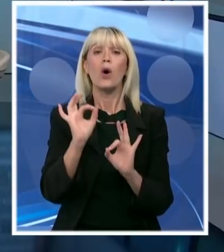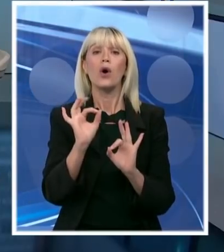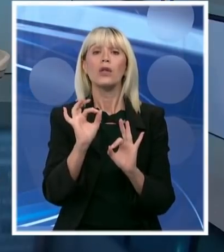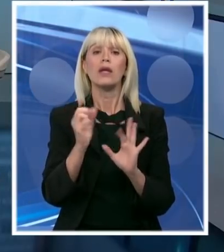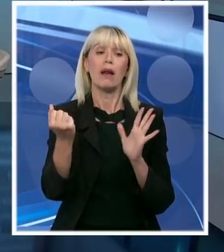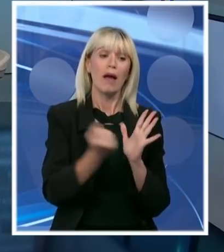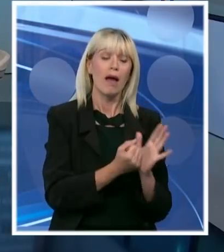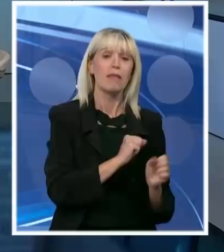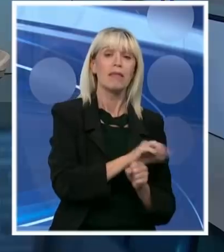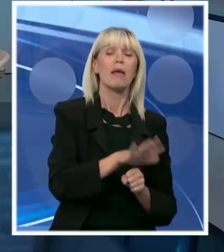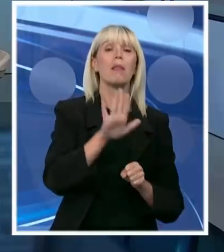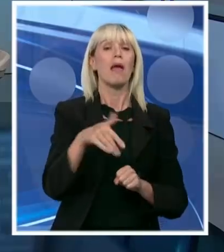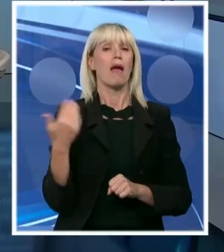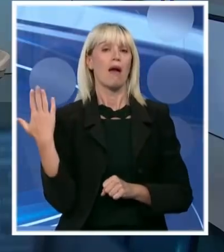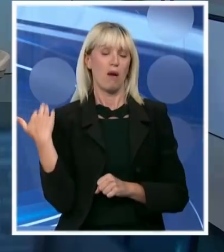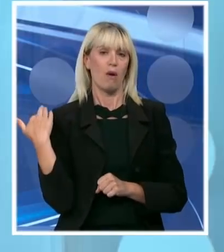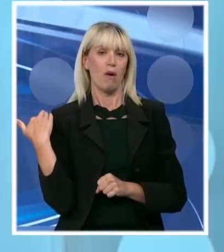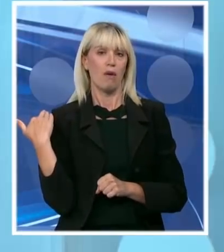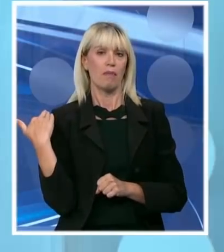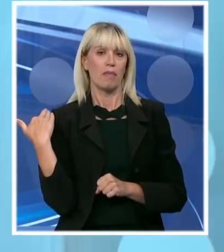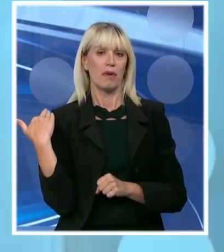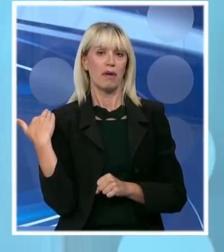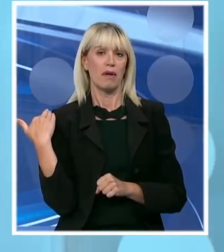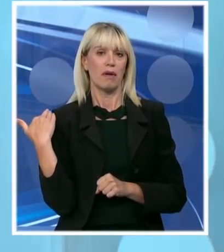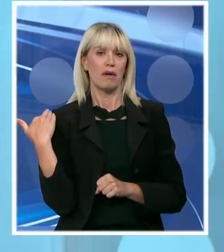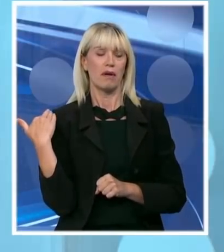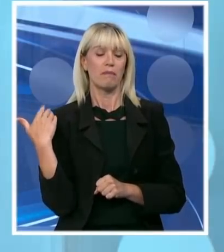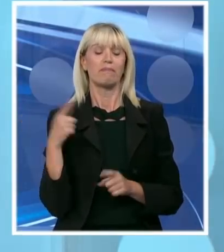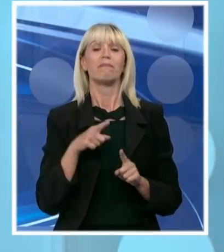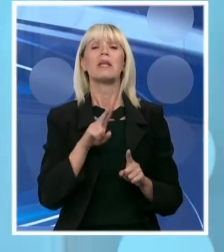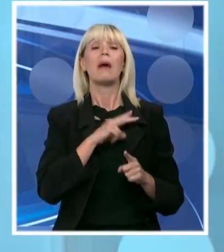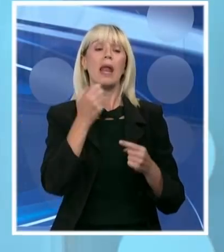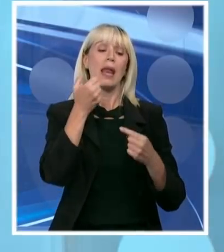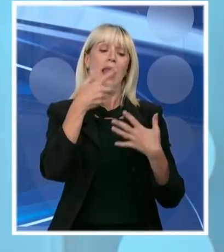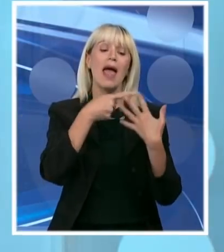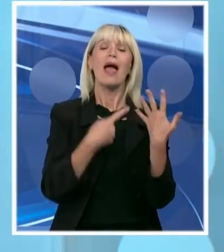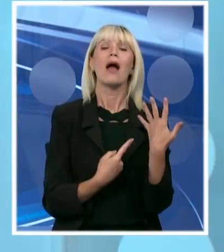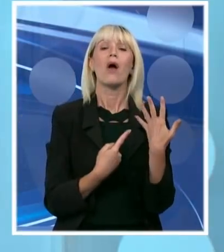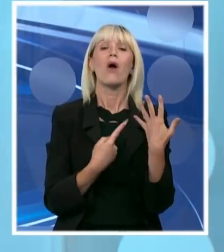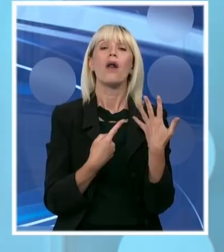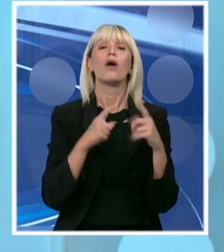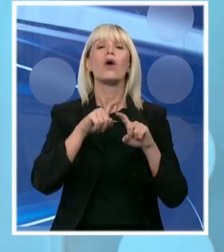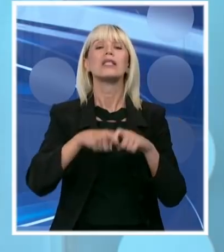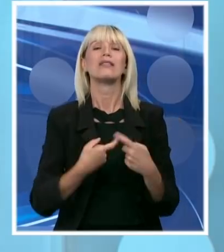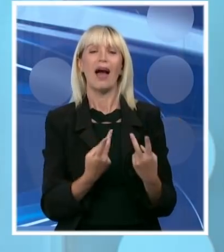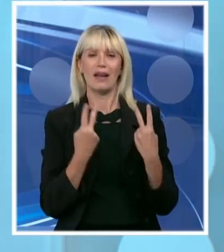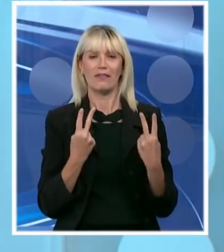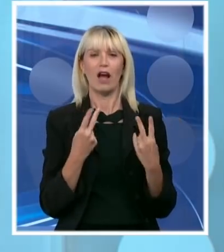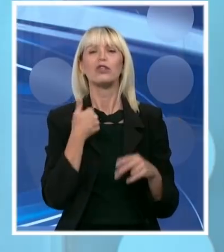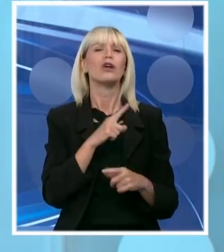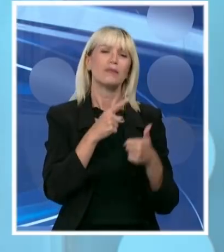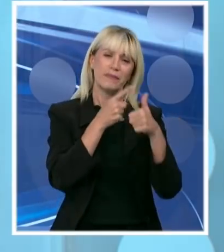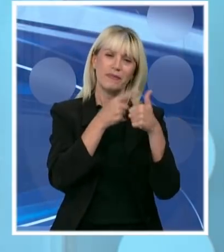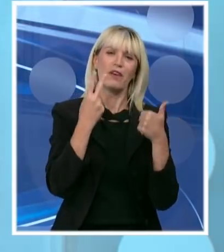prethodne dane. Za nas je uvek najvažniji nekoliko faktora, ali jedan od najvažnijih faktora je procenat zaraženih. Taj